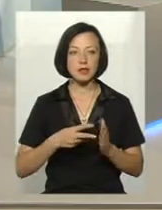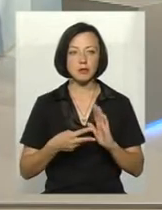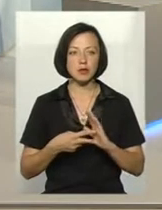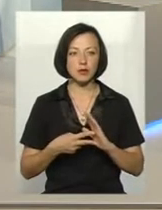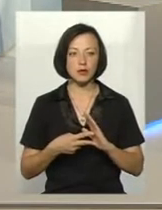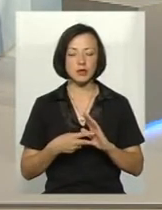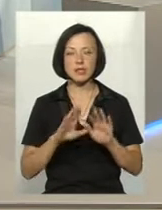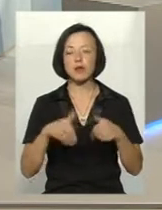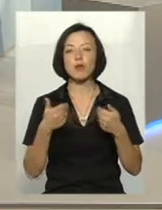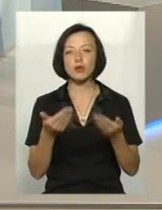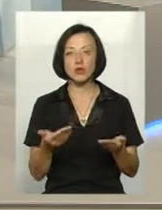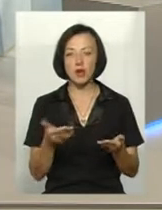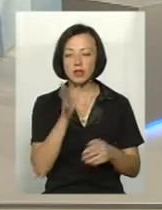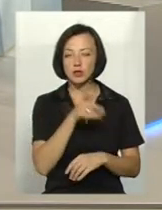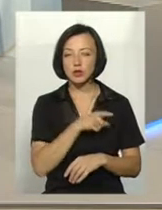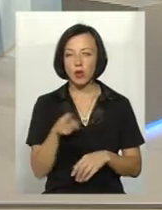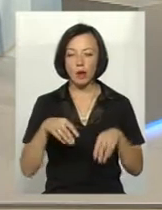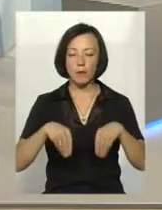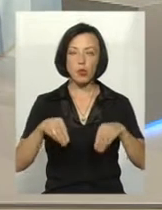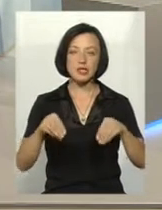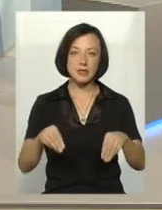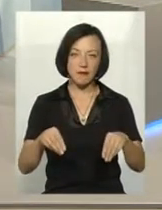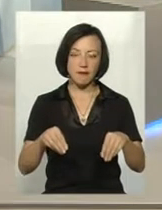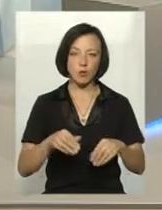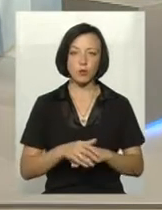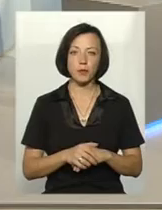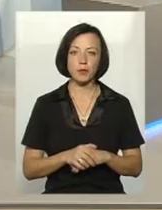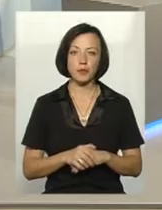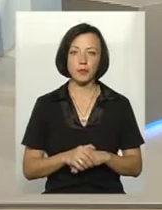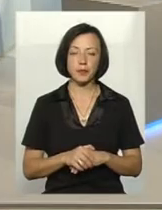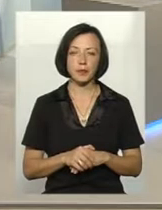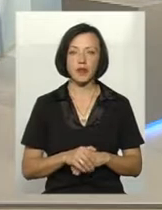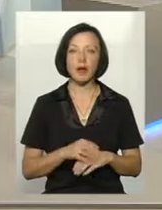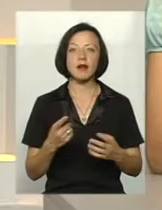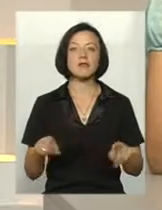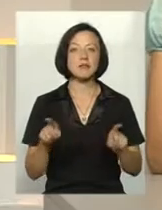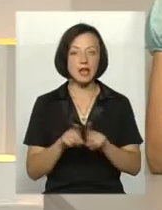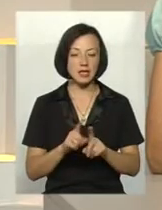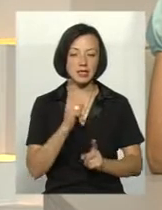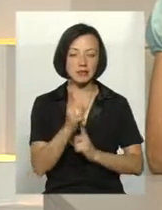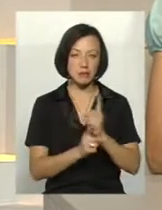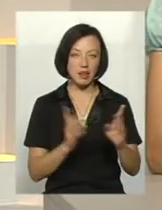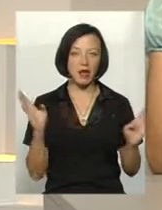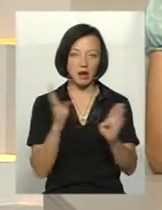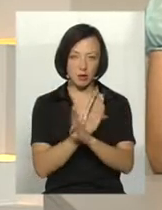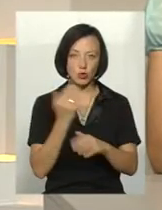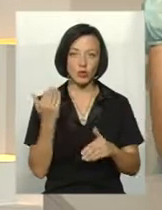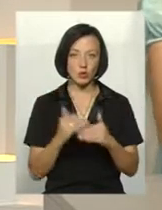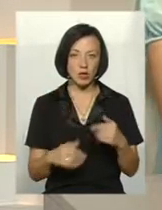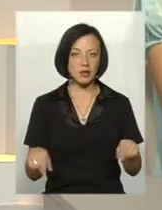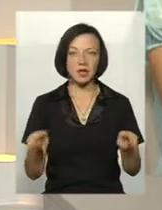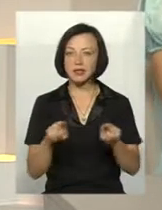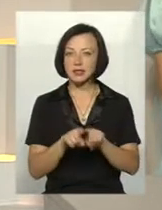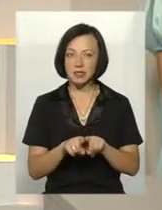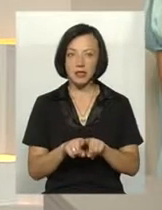запропонувати строки посіву Тобто все-таки зміна клімату вона вже настільки